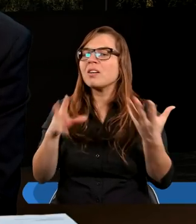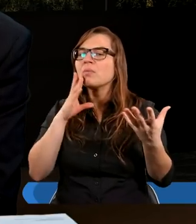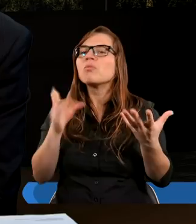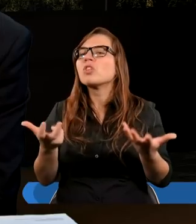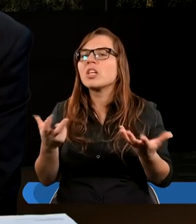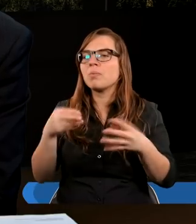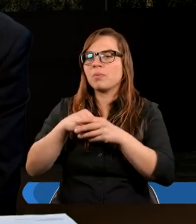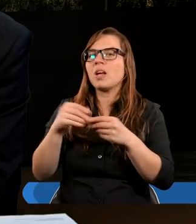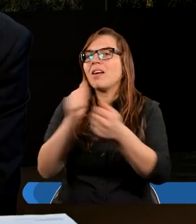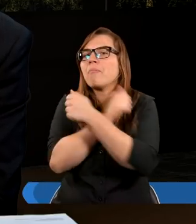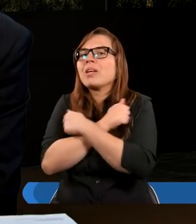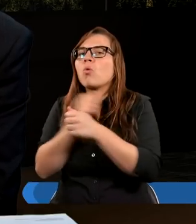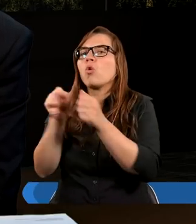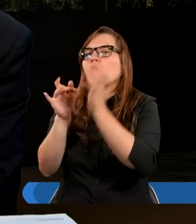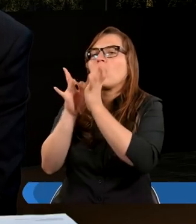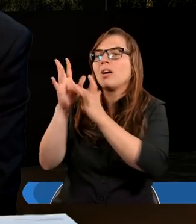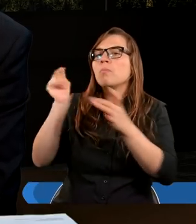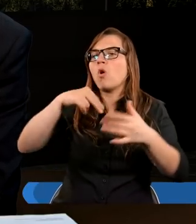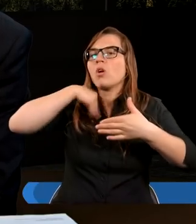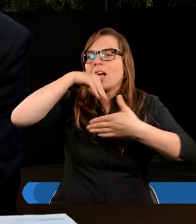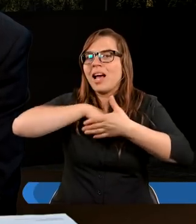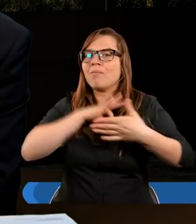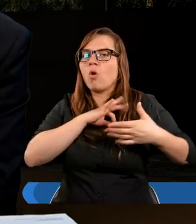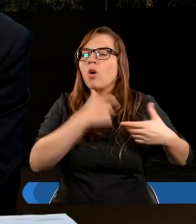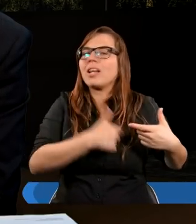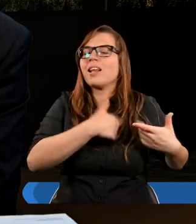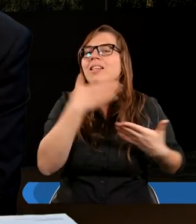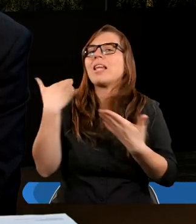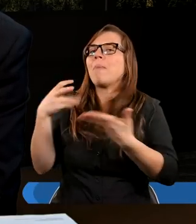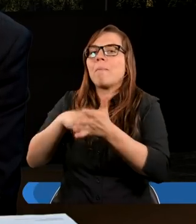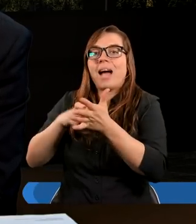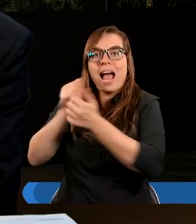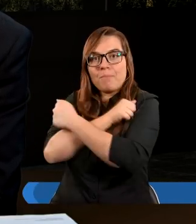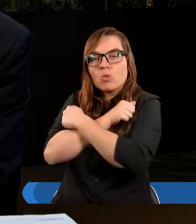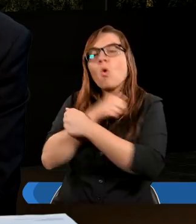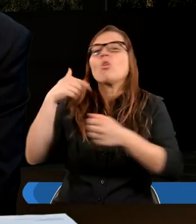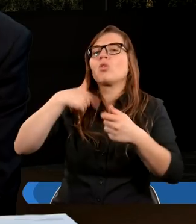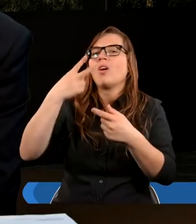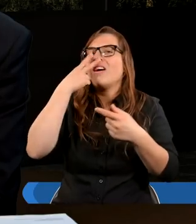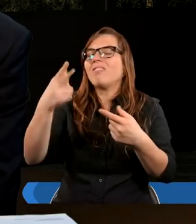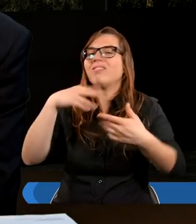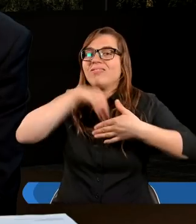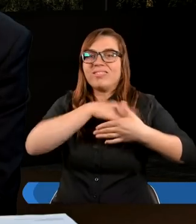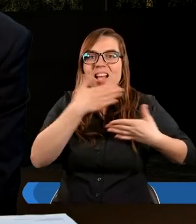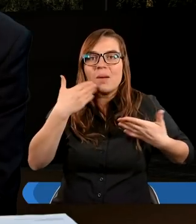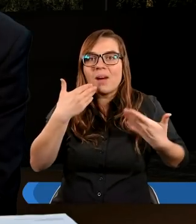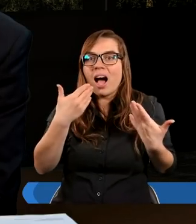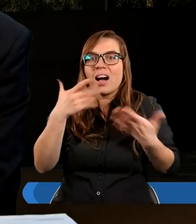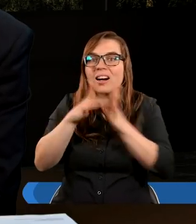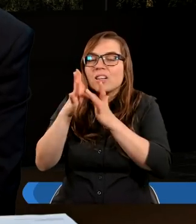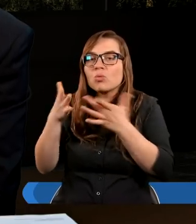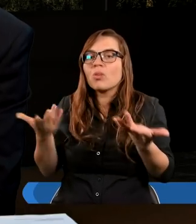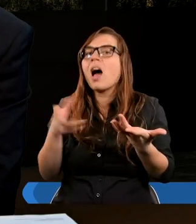Z czym jest problem? Z miłością Chrystusa, którą ja mam w moim sercu. Że naprawdę widzę tę miłość, którą Chrystus ma do mnie.